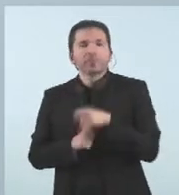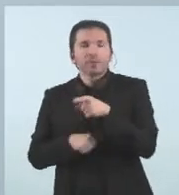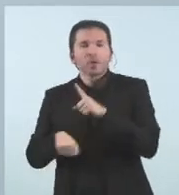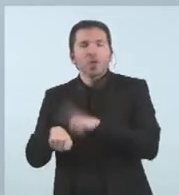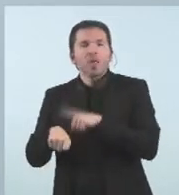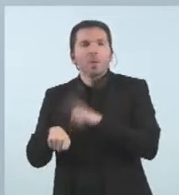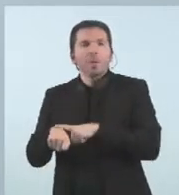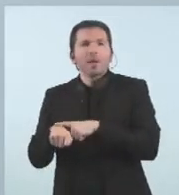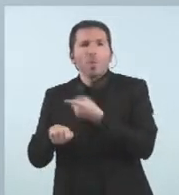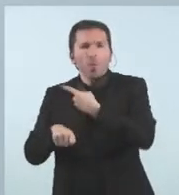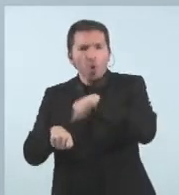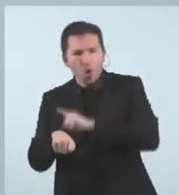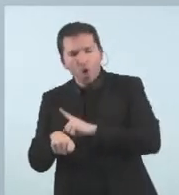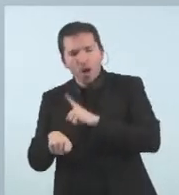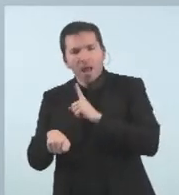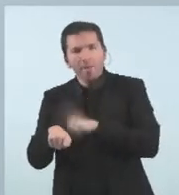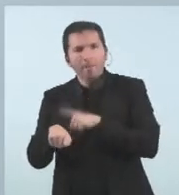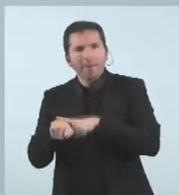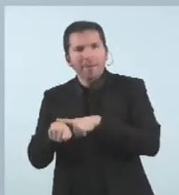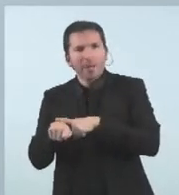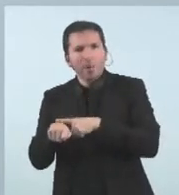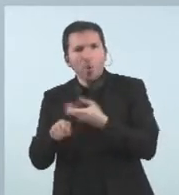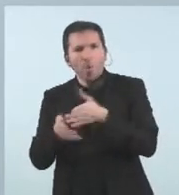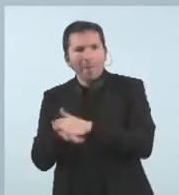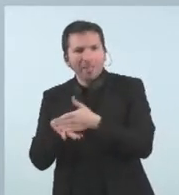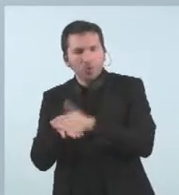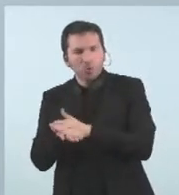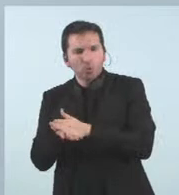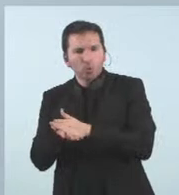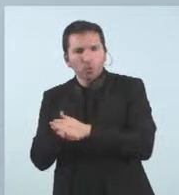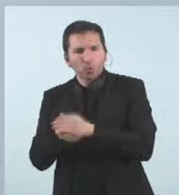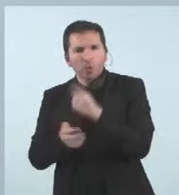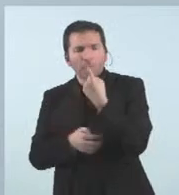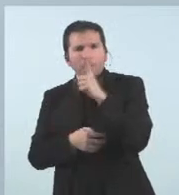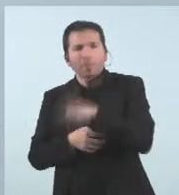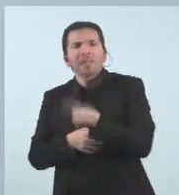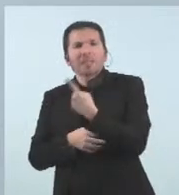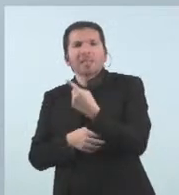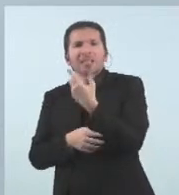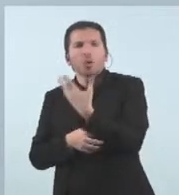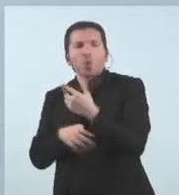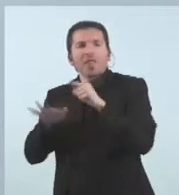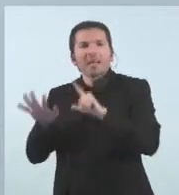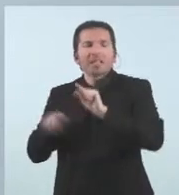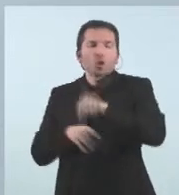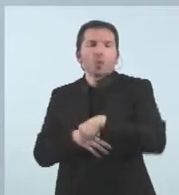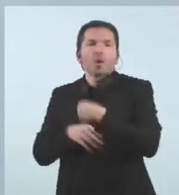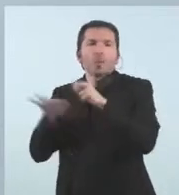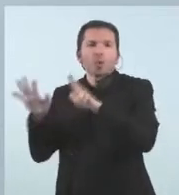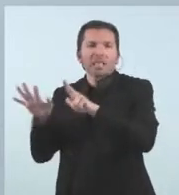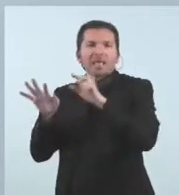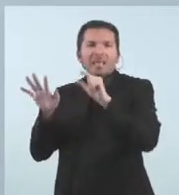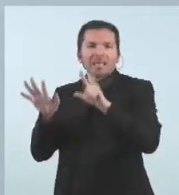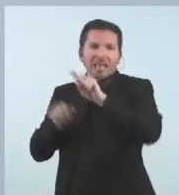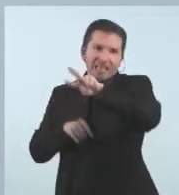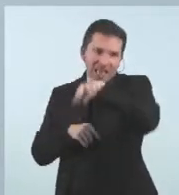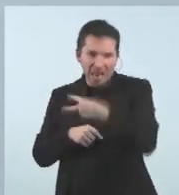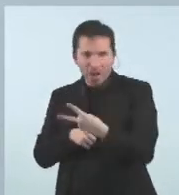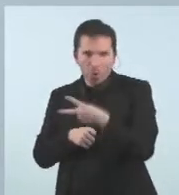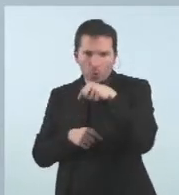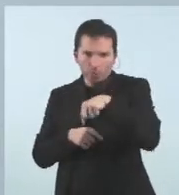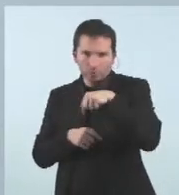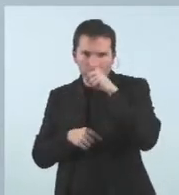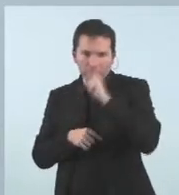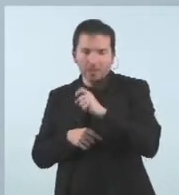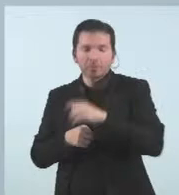preu mensual la dada mensual es fixarà en 1.157,87 euros en guany també